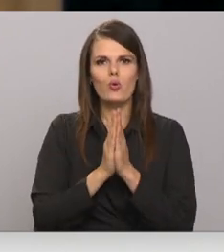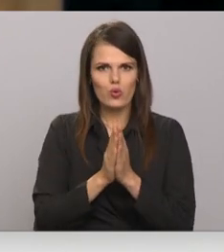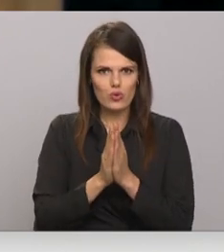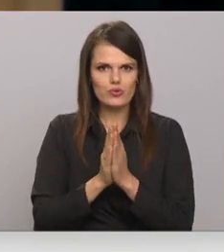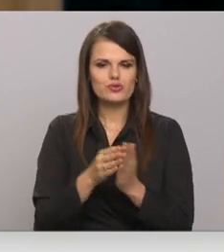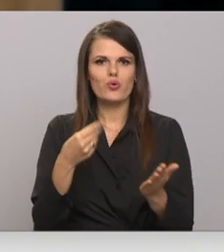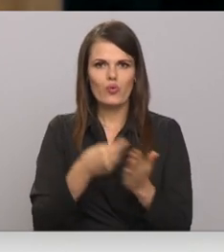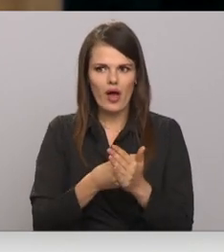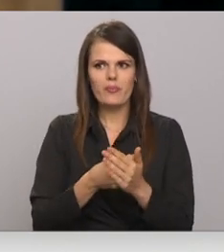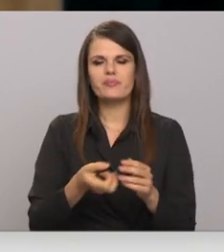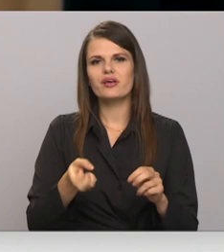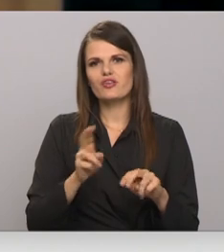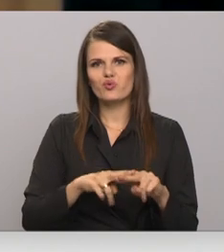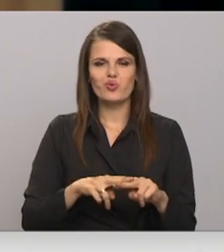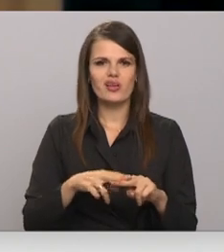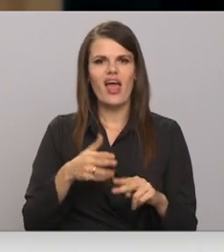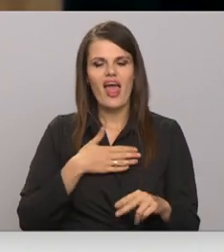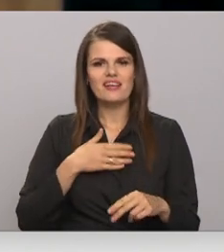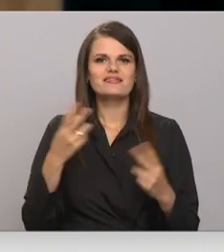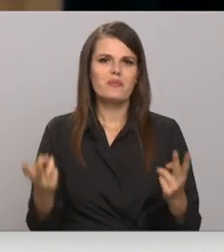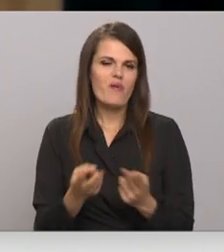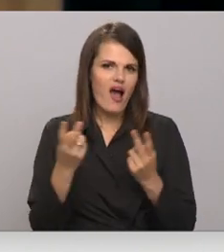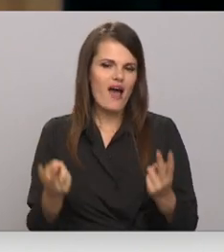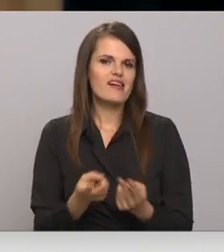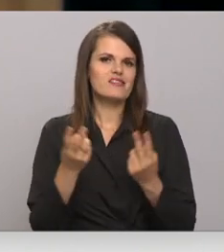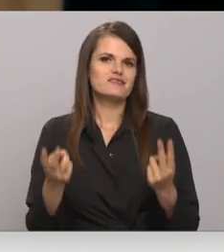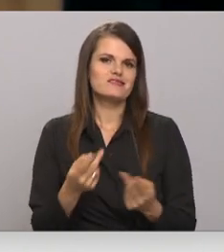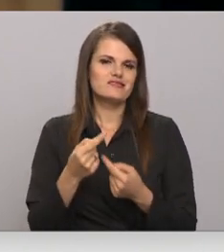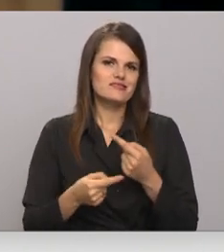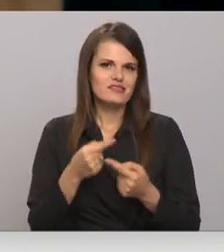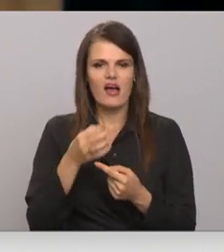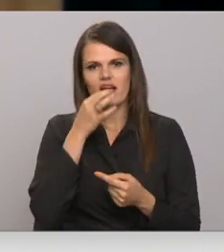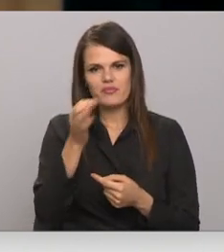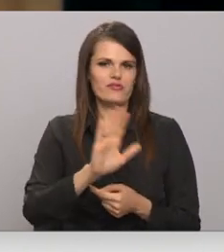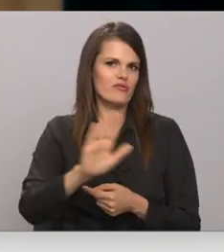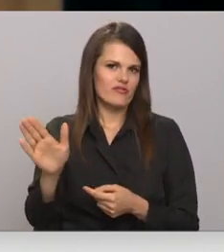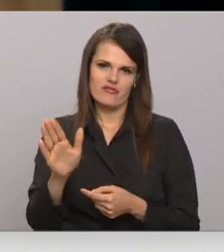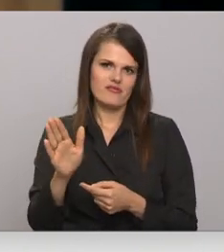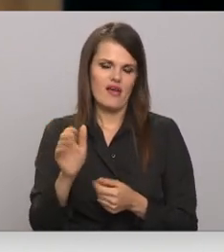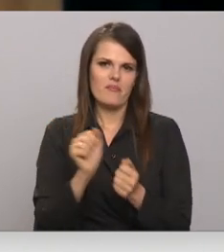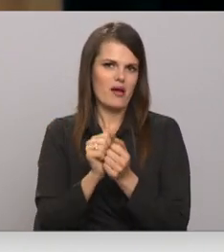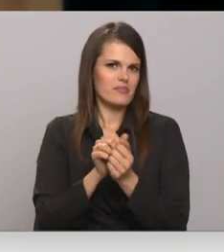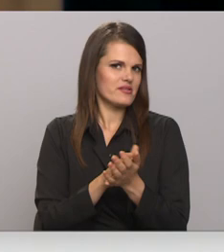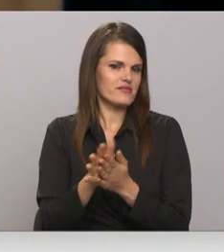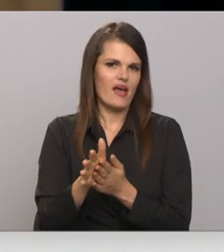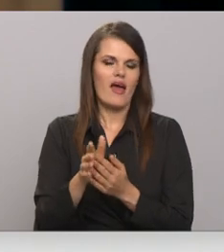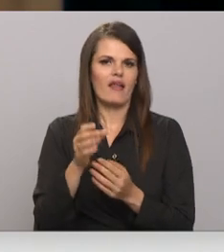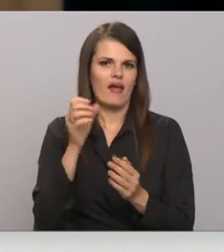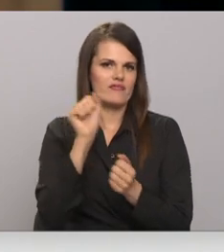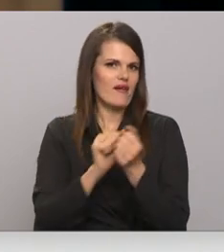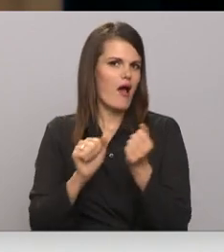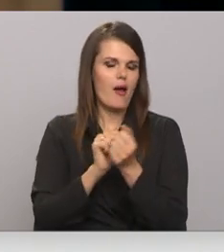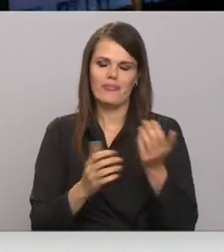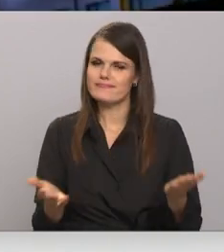nopirkt un es parasti atbildu ar ne. Rīnošas skolas direktors pastāsta, ka